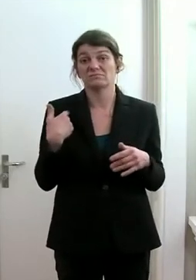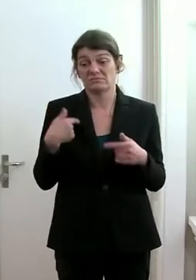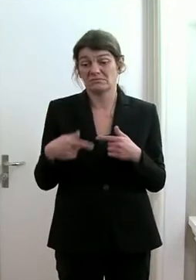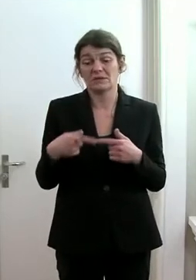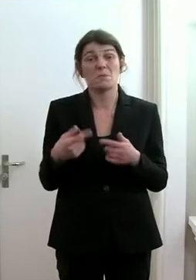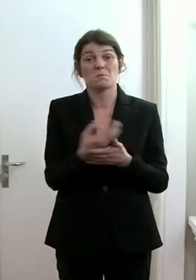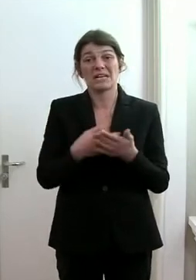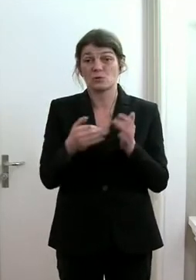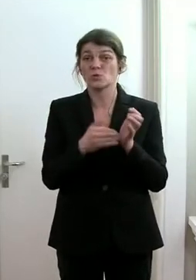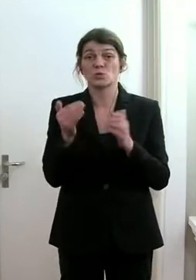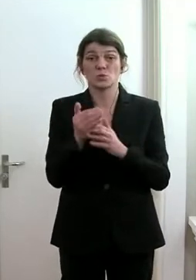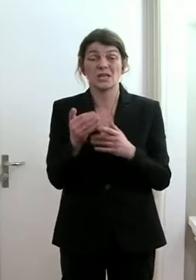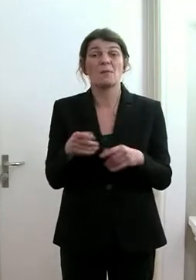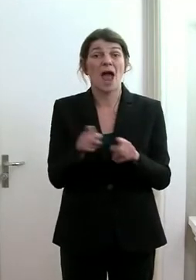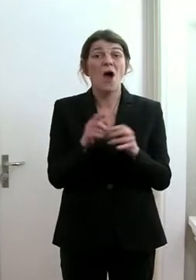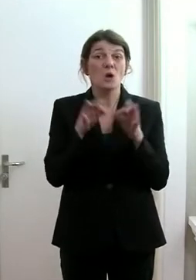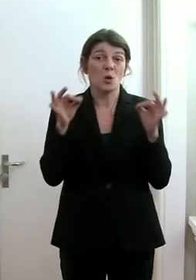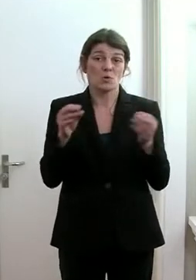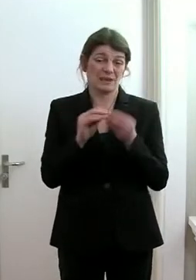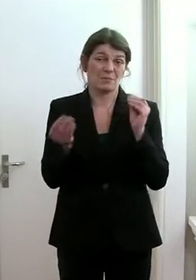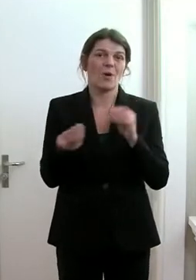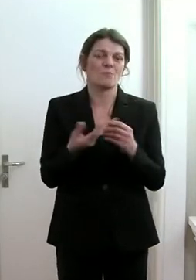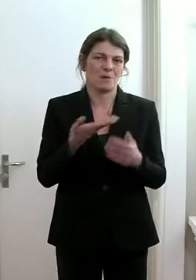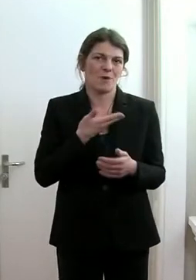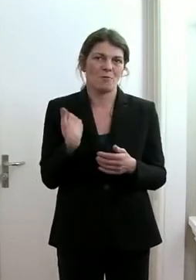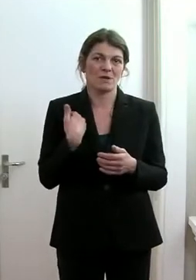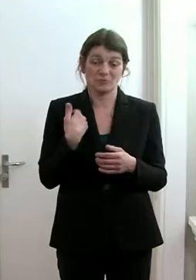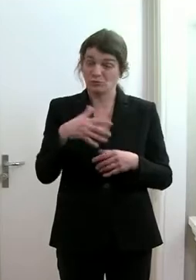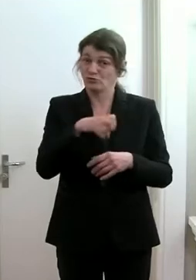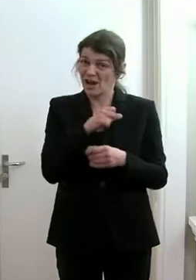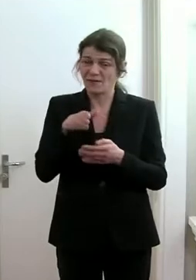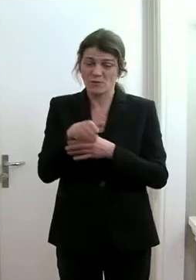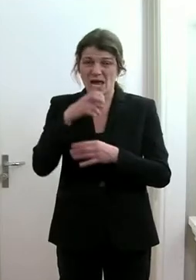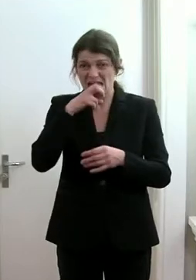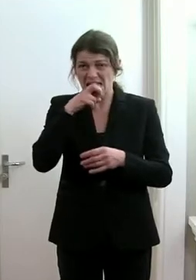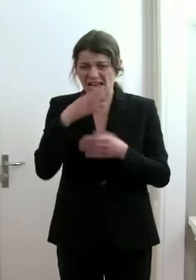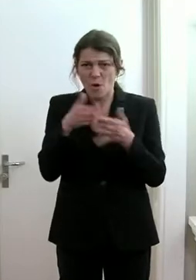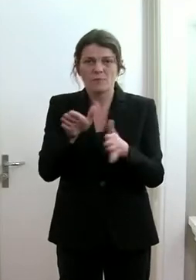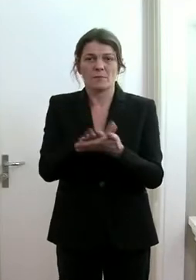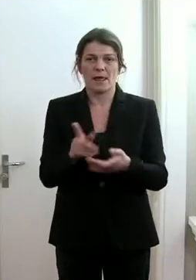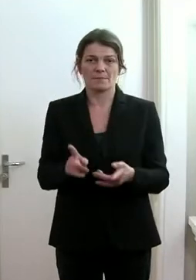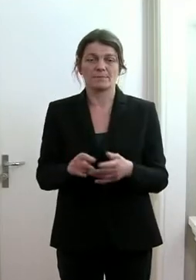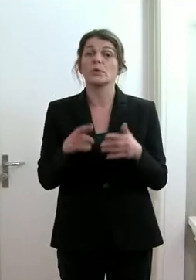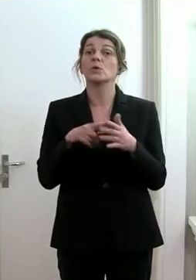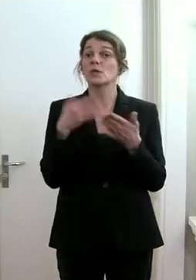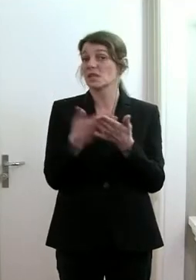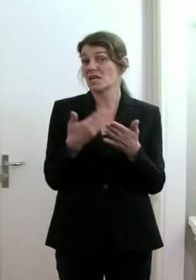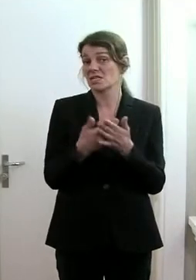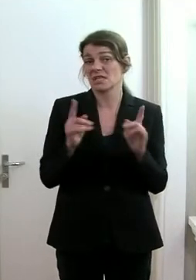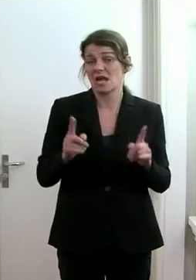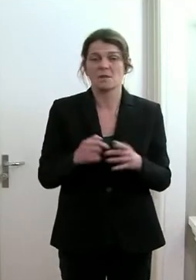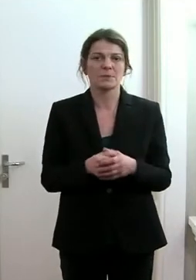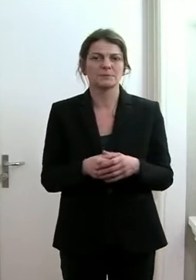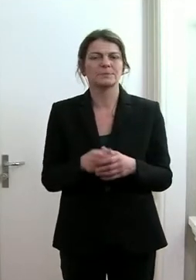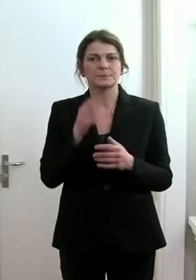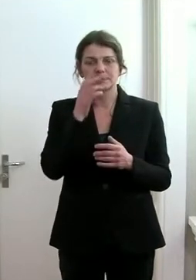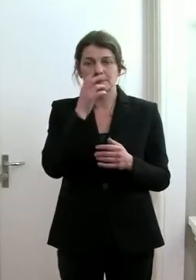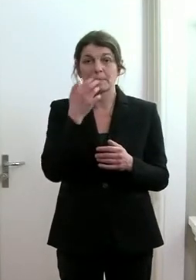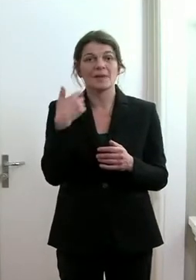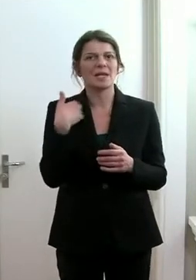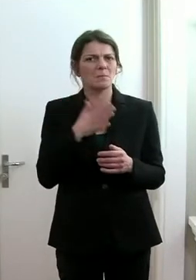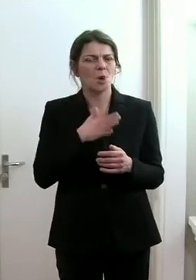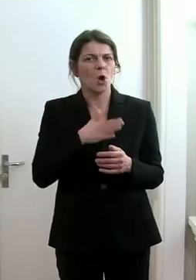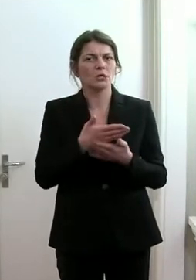Bildungssystem große Probleme in der Durchhaltefähigkeit haben. Und deshalb möchte ich